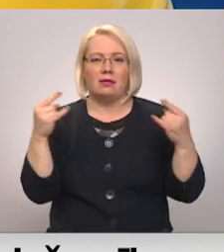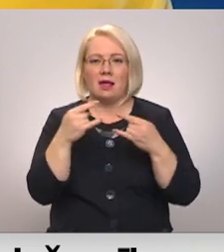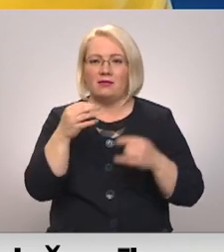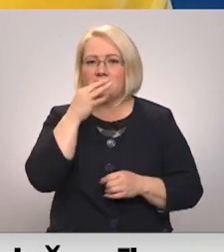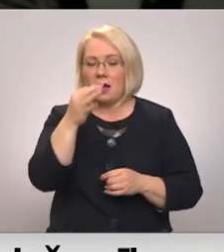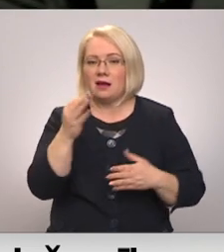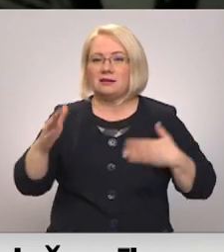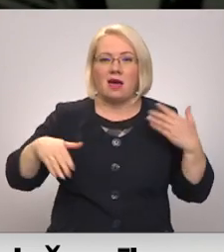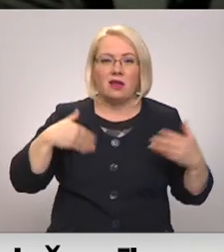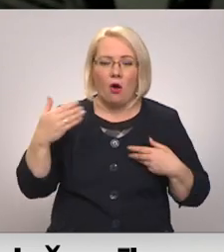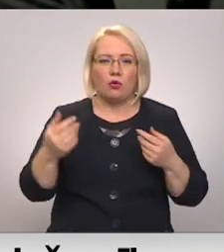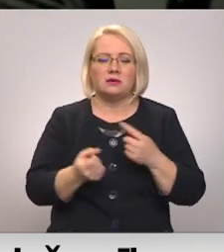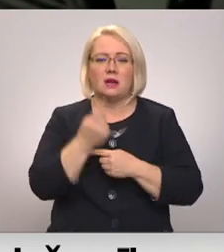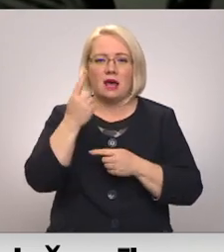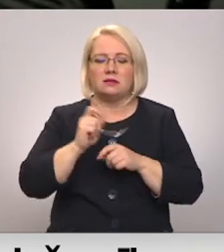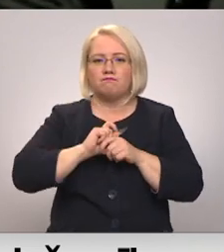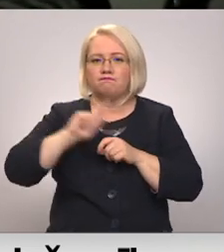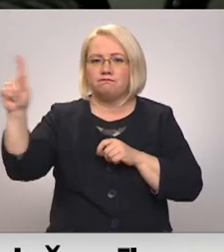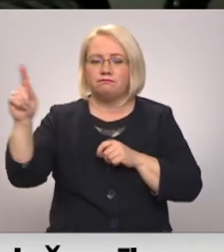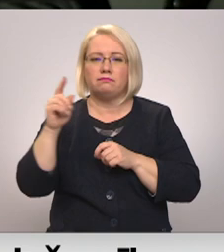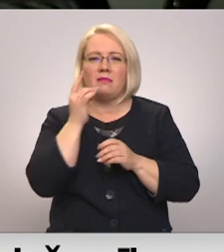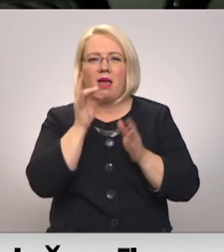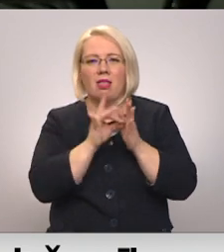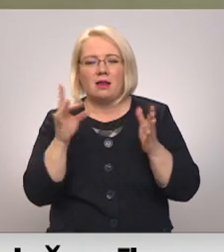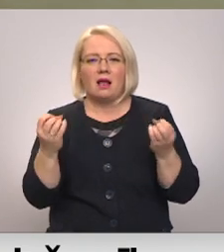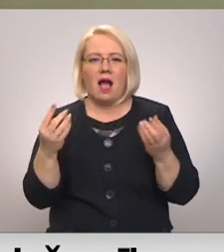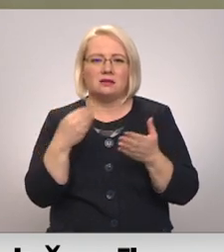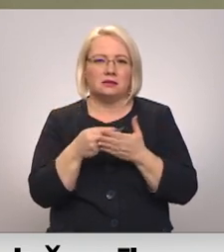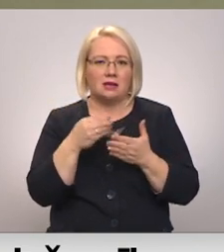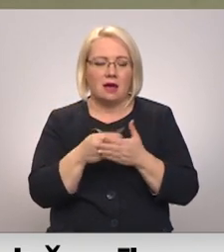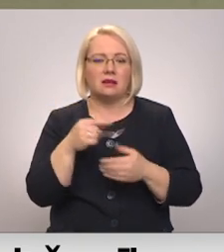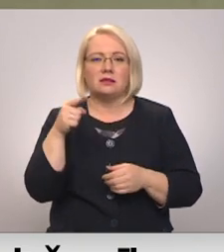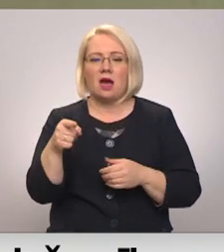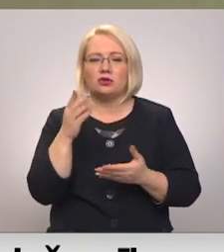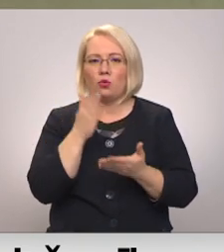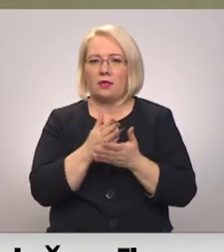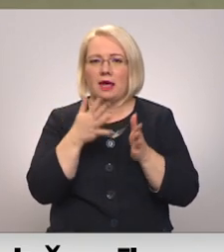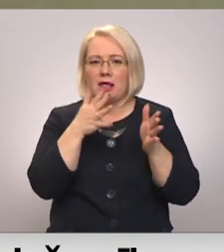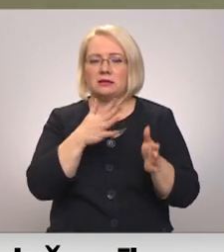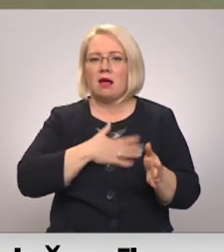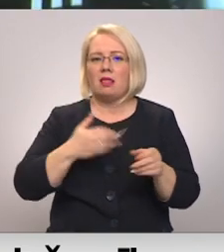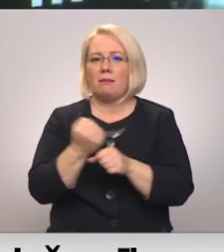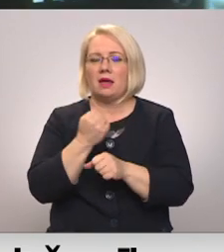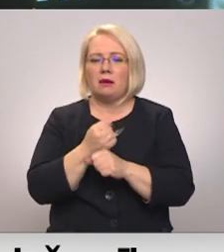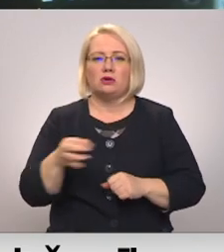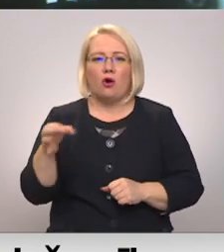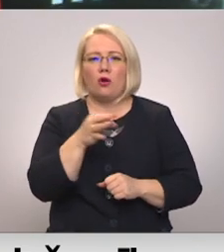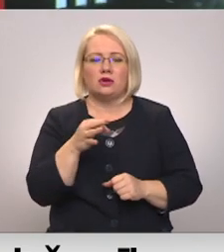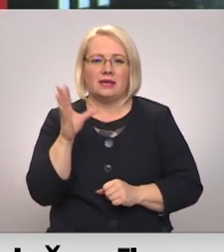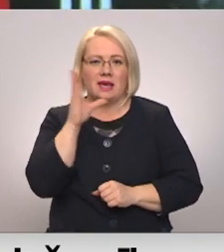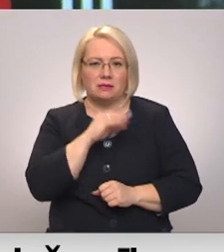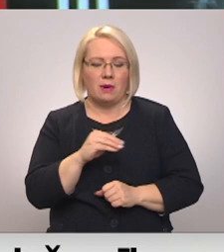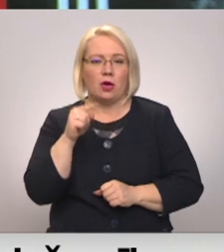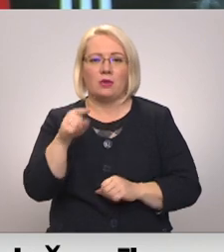satraukumi šobrīd raisa strauja augošās energoresursu cenas. Tās noteikti ietekmēs arī labdarības organizāciju rocību, jo